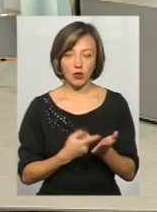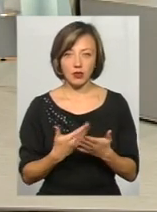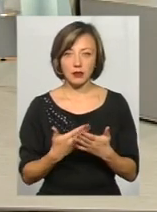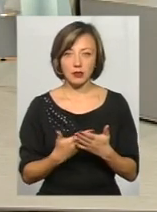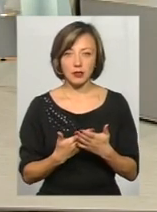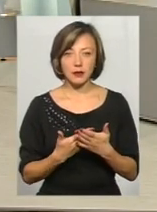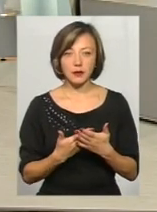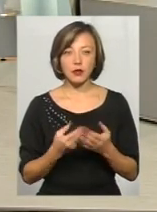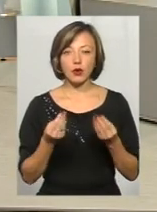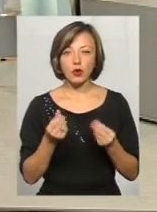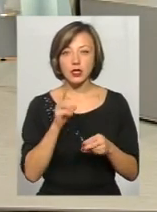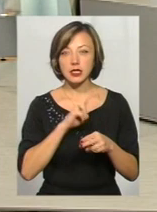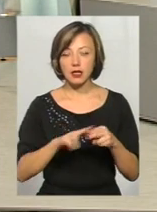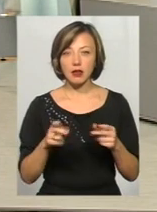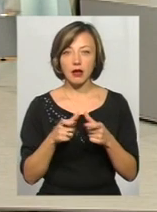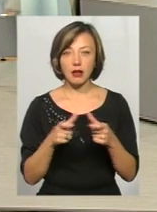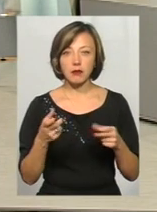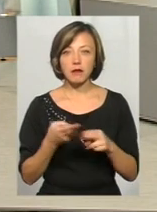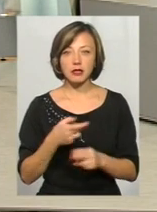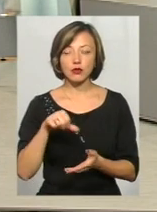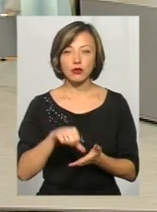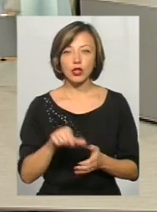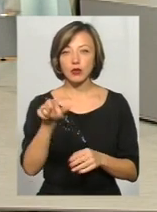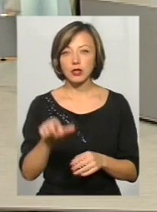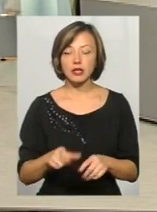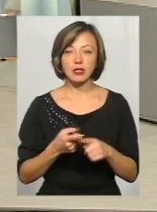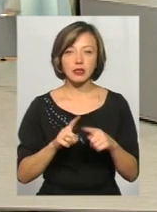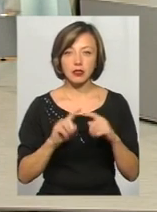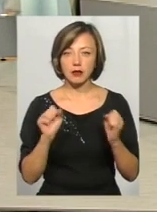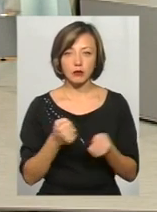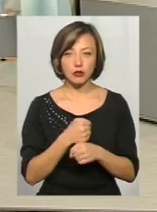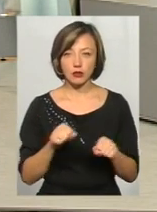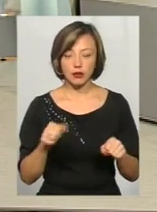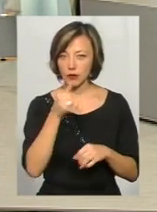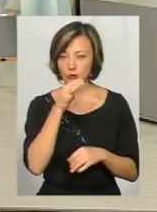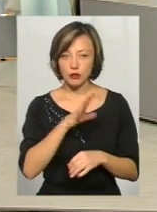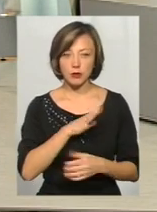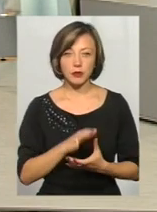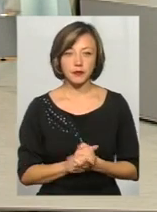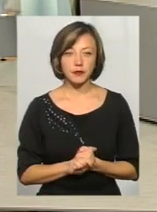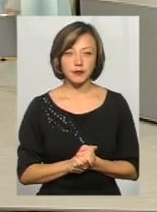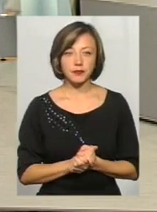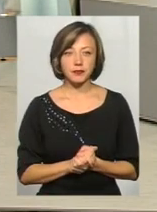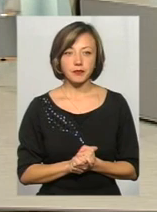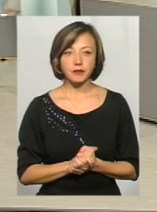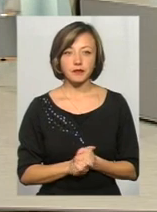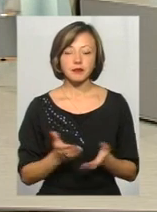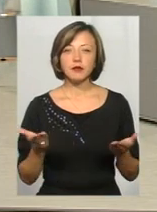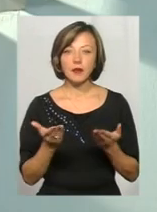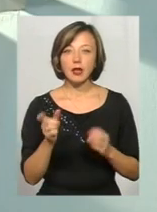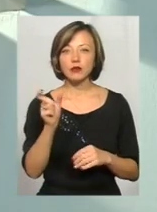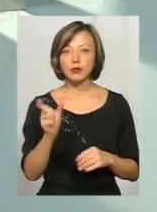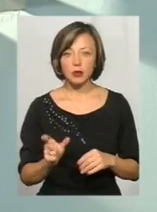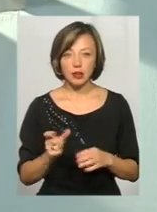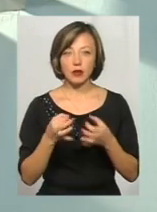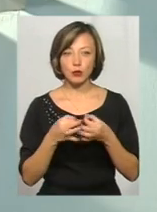Щоби гроші зникли з картки, без участі людини, це такого не може бути. Десь людина допустила